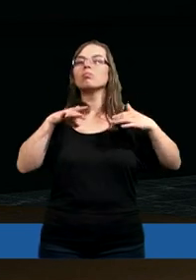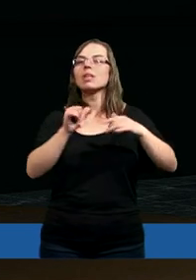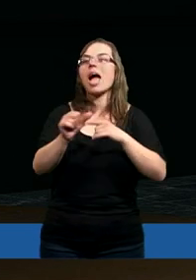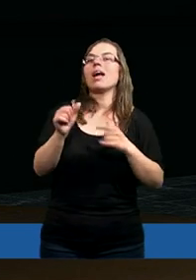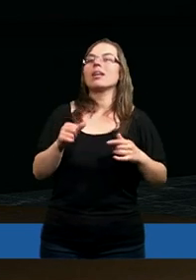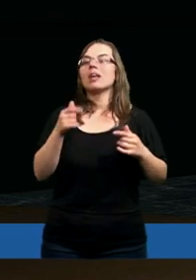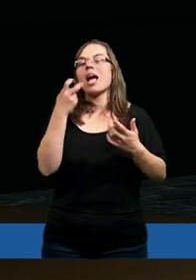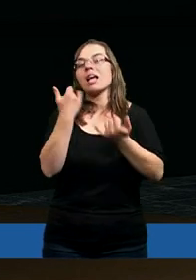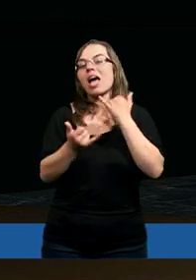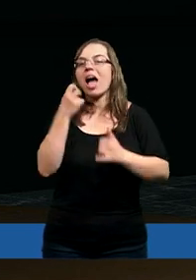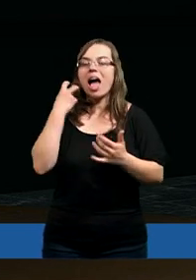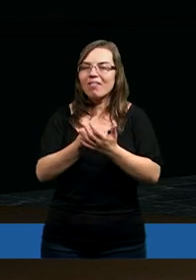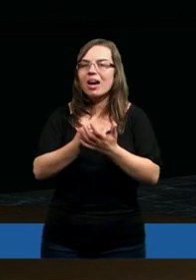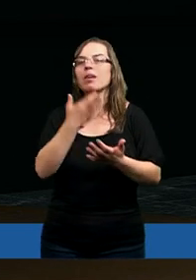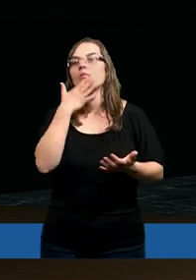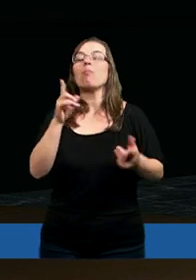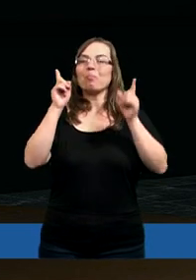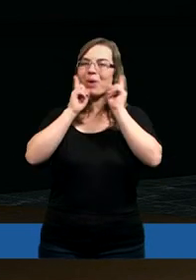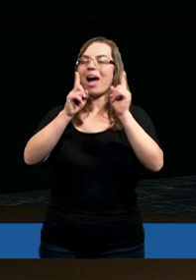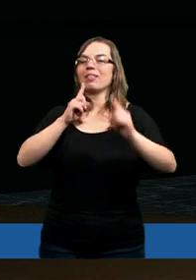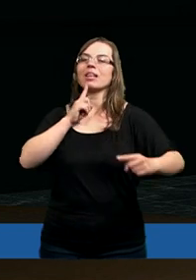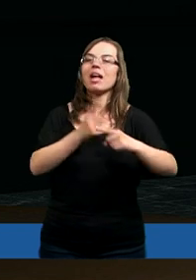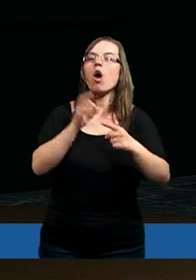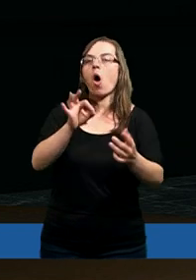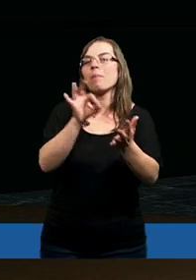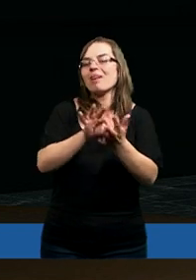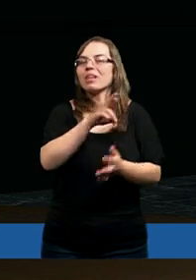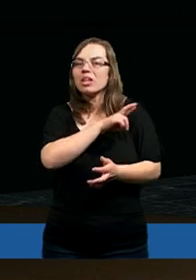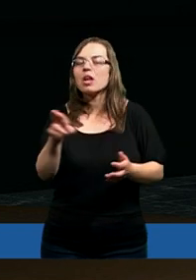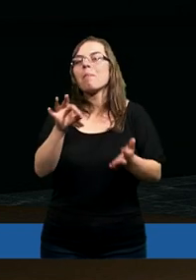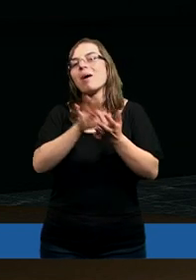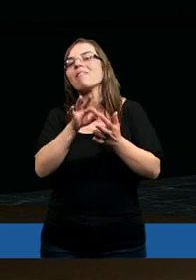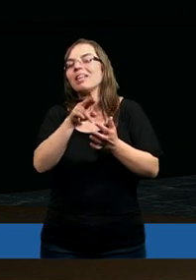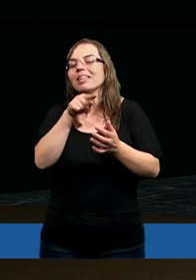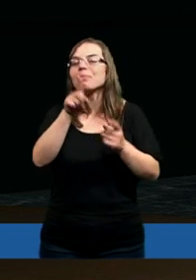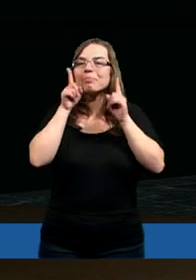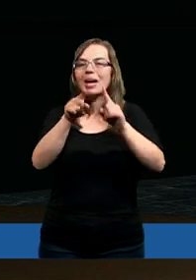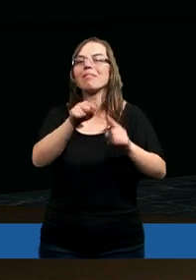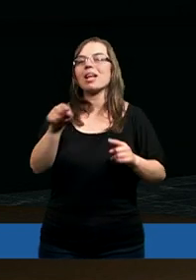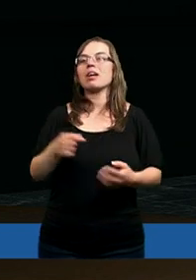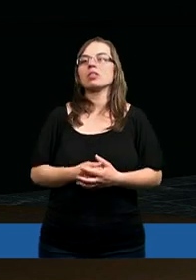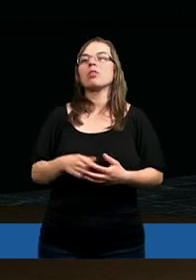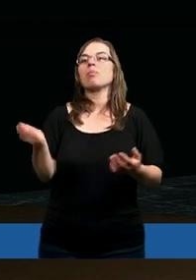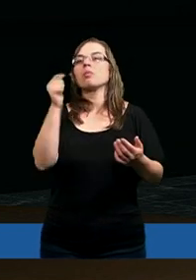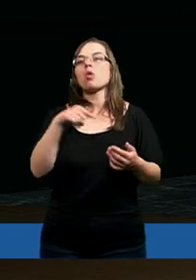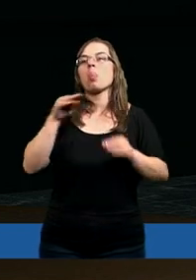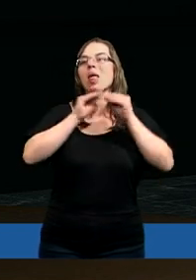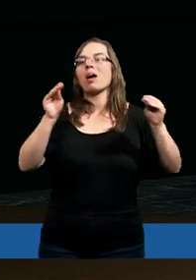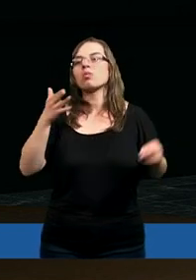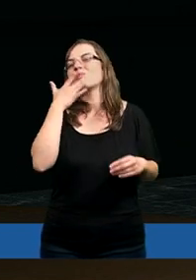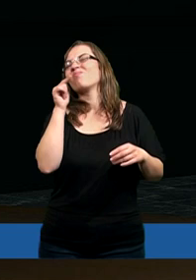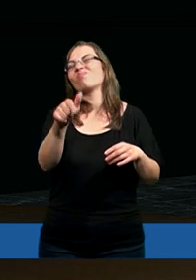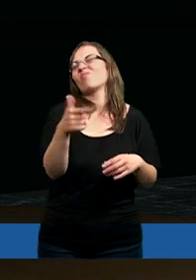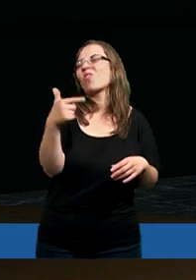Jeżeli Ewangelia mówi prosto, zdecydowanie o pewnych rzeczach, tak jak to było podkreślone, to przychodzi